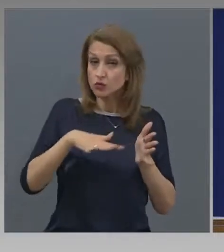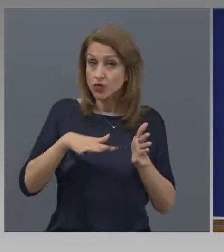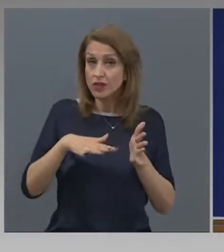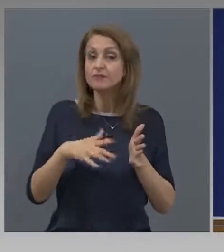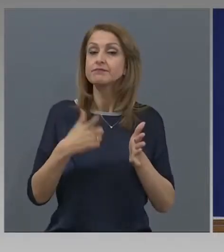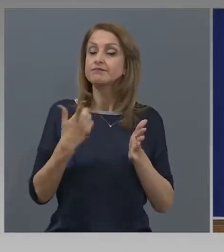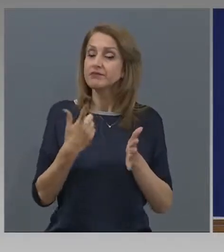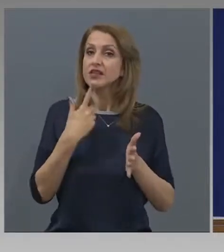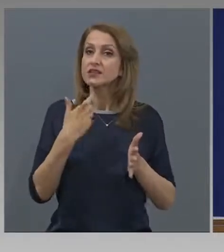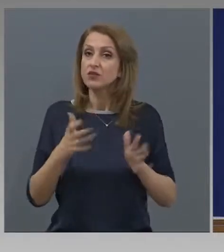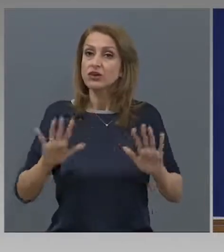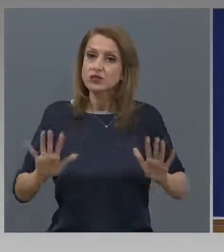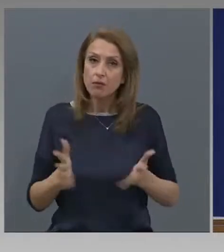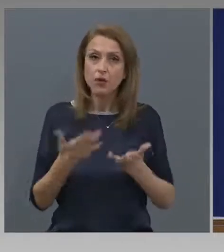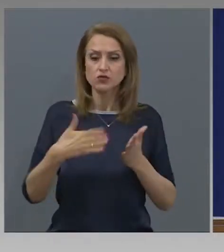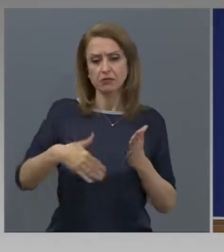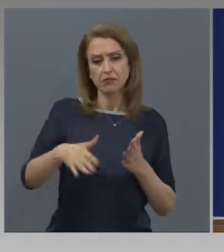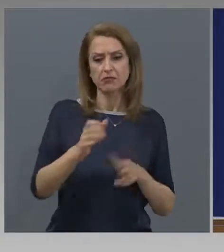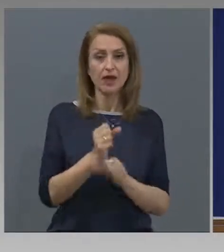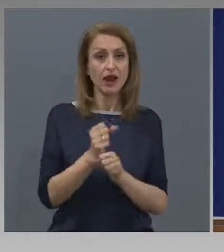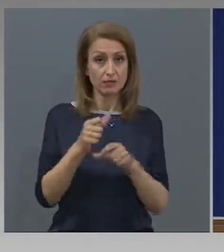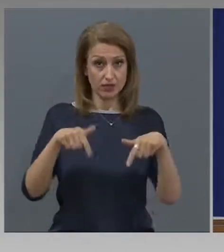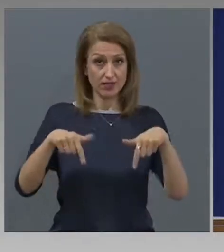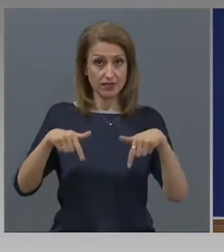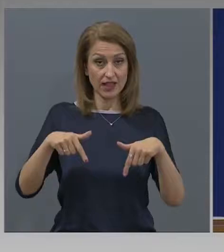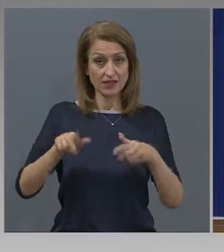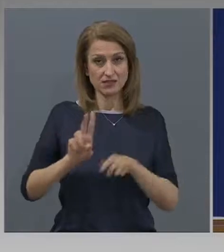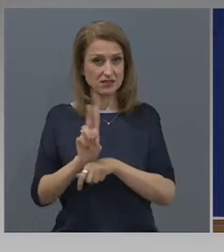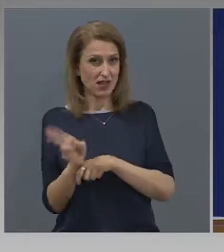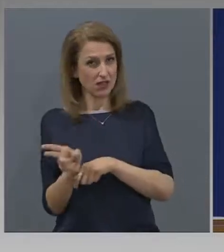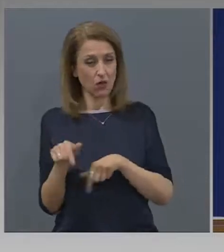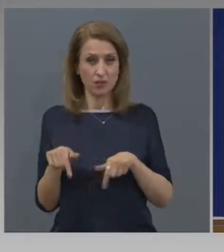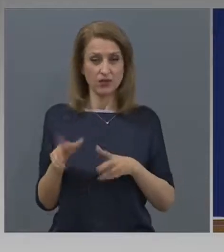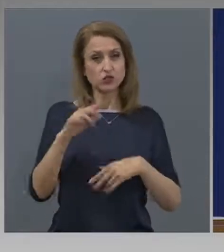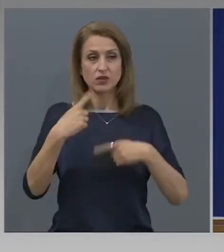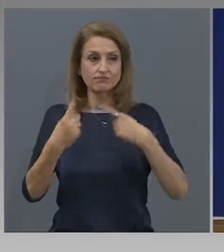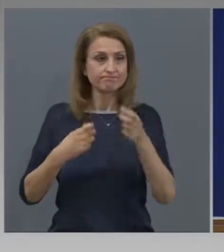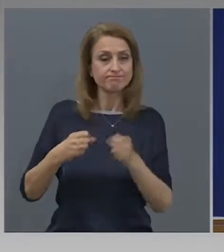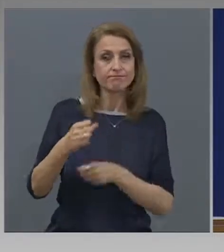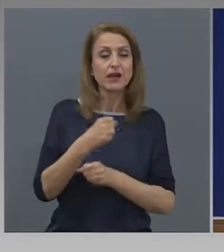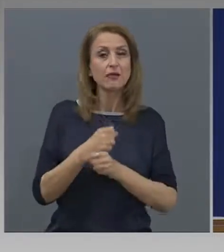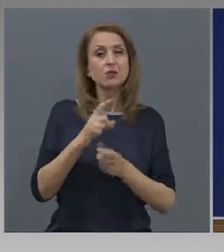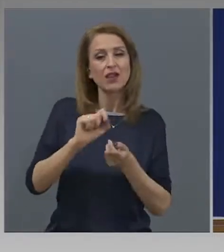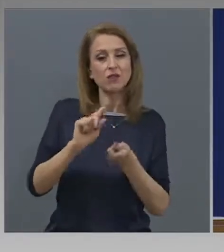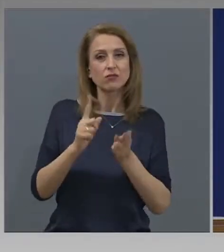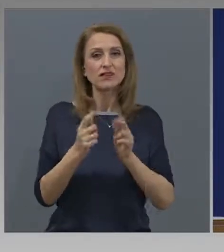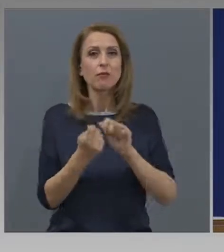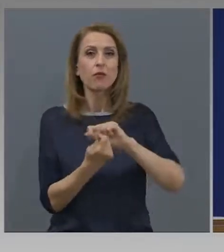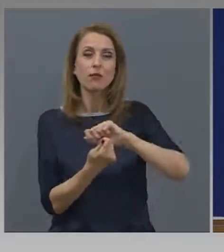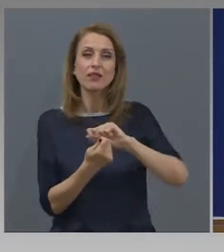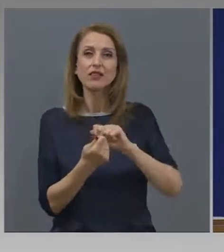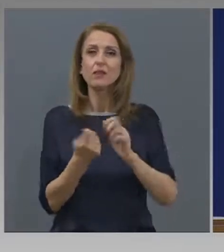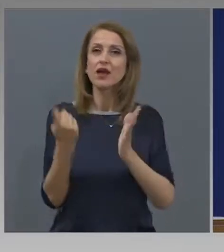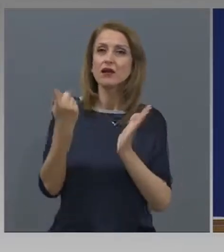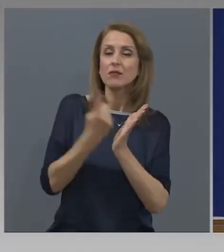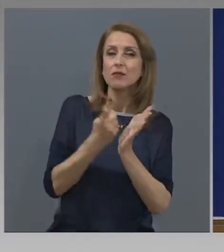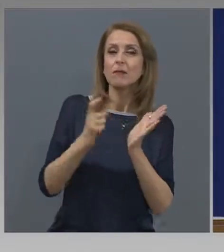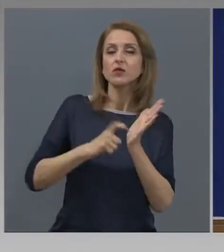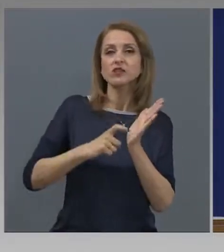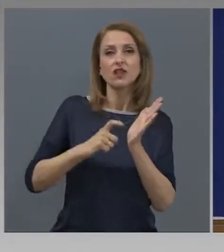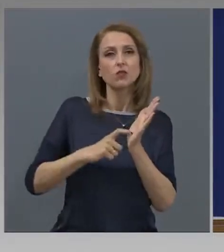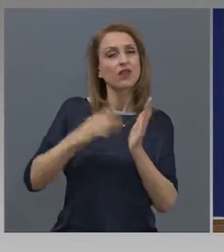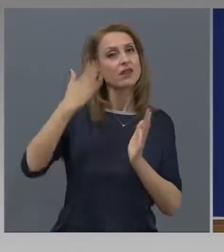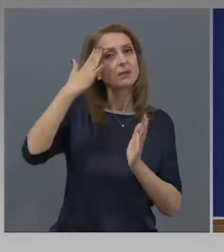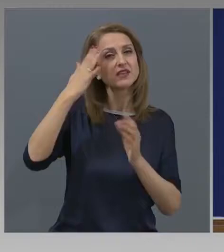започваме работа още днес след обед с по-промени в постановлението на Министерски съвет. Ще